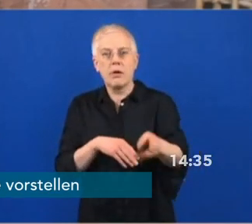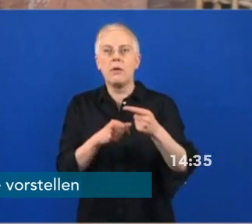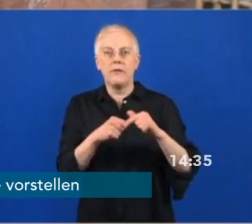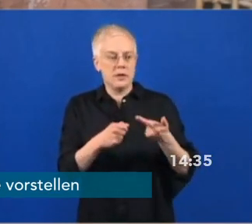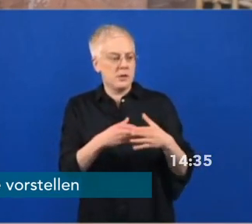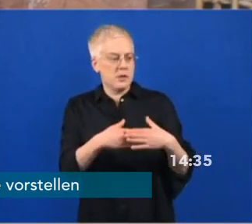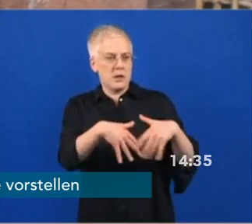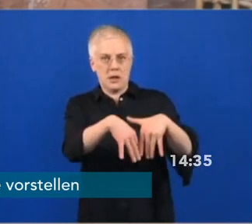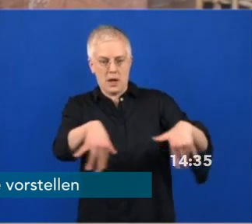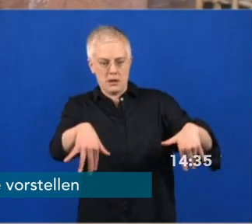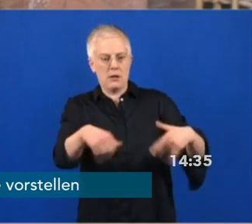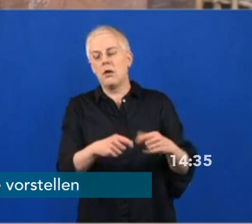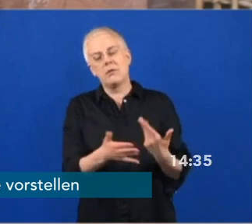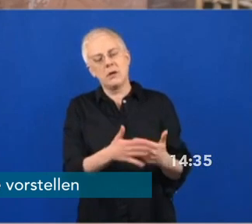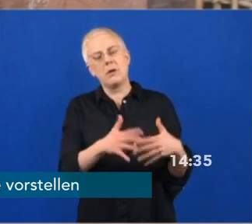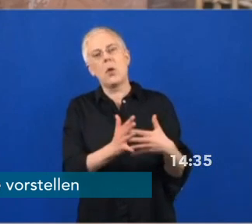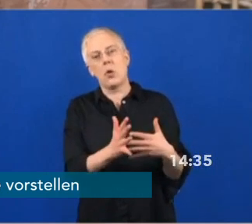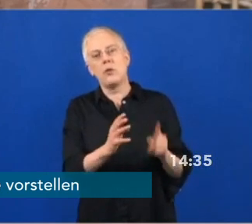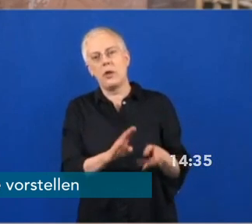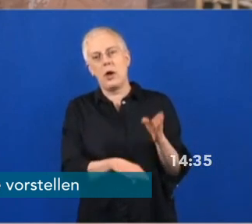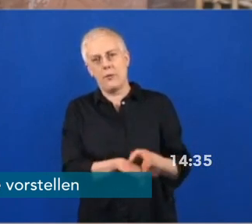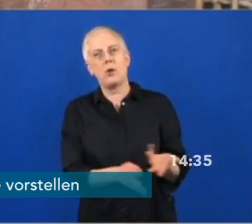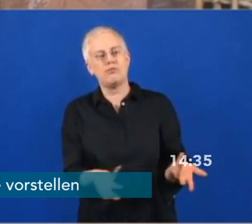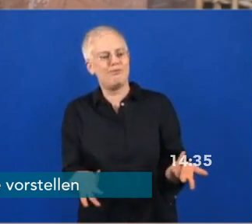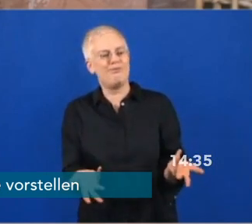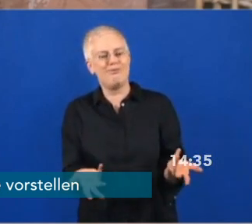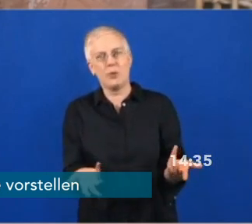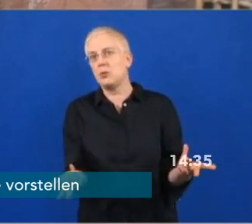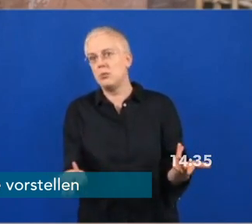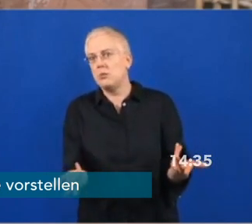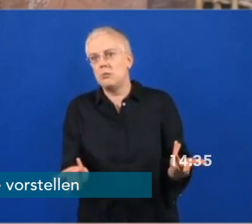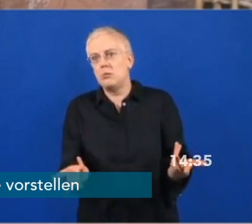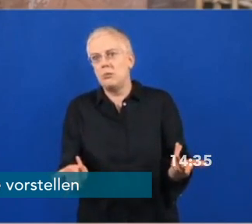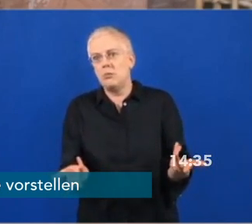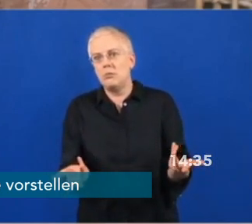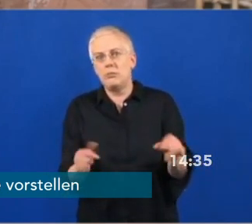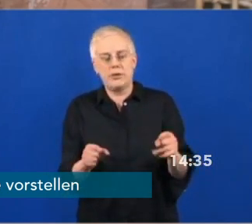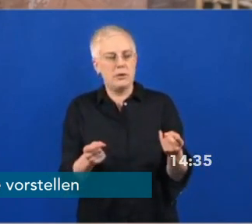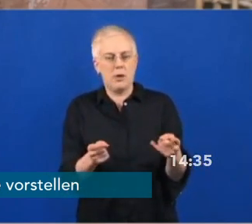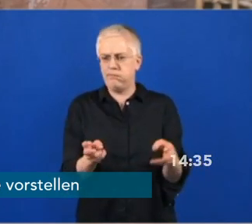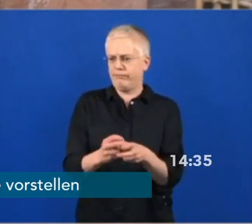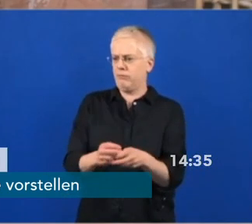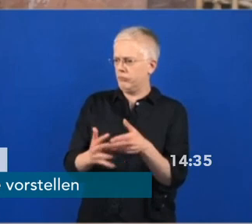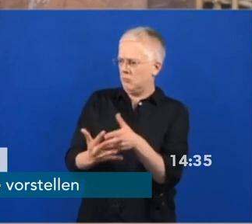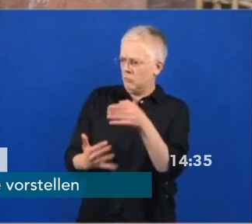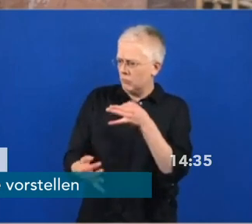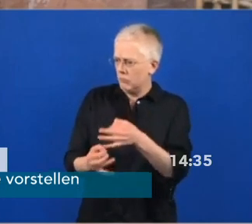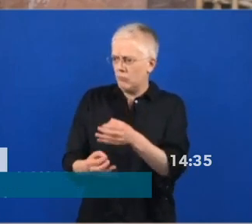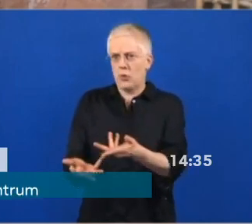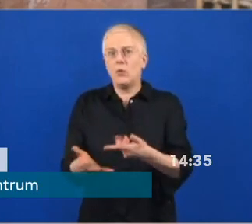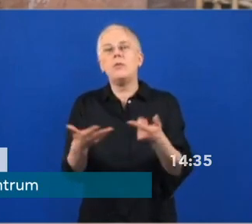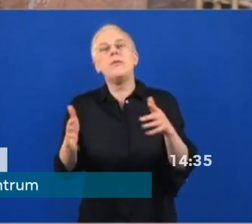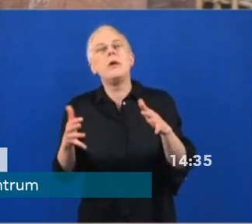nicht weiter erfolgen sollen. Das ist der Stand, der bis heute gilt. Und ich darf es vielleicht noch einmal anordnen, ich habe